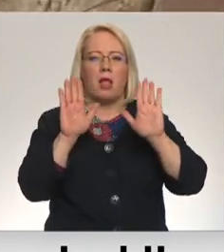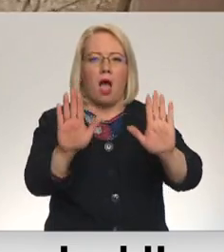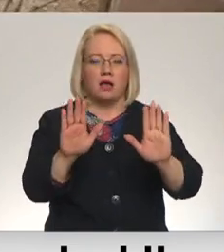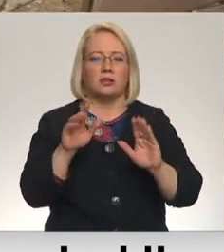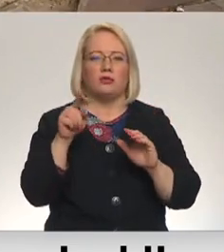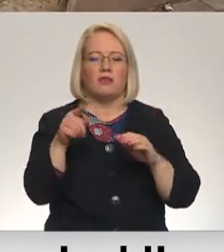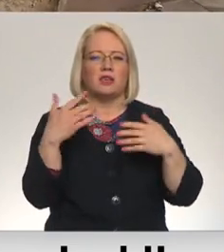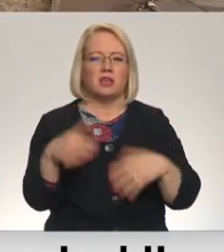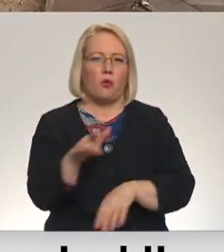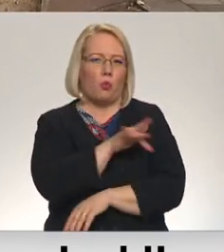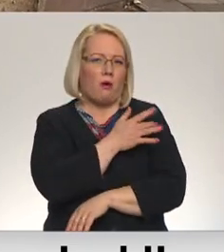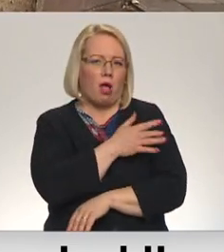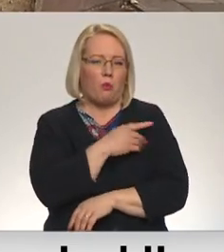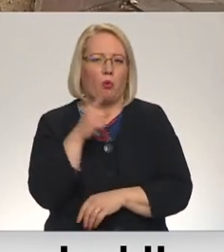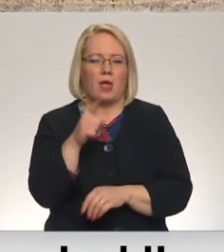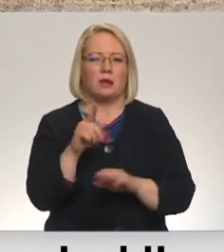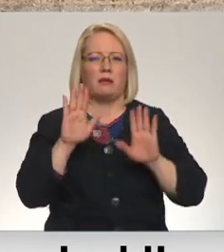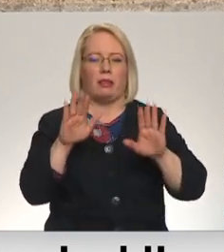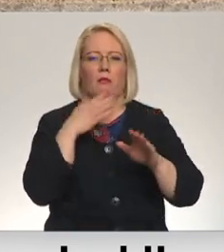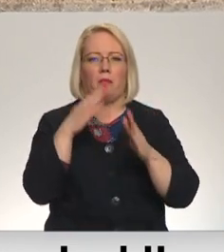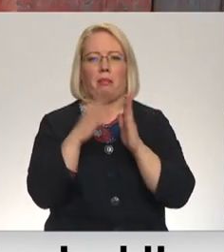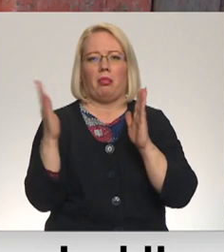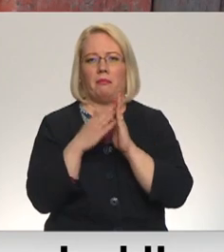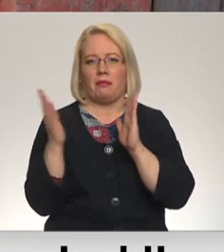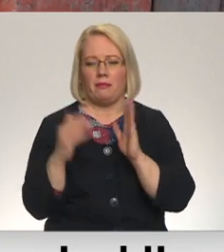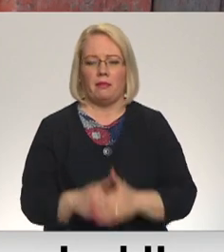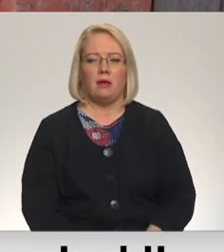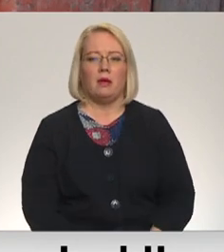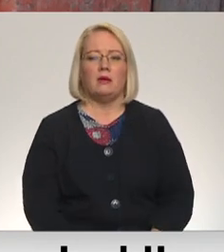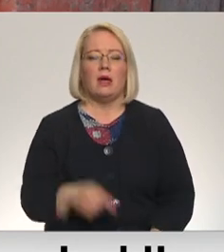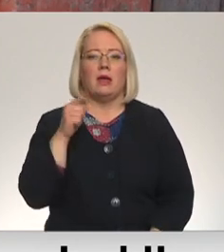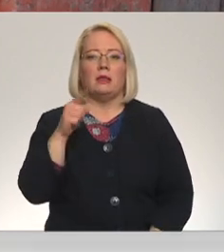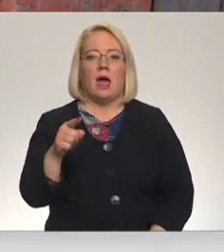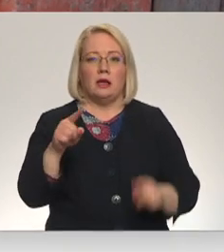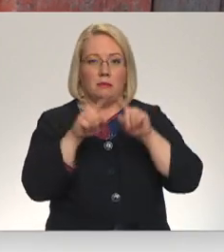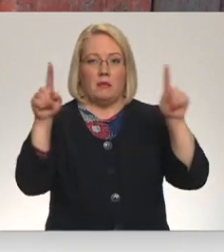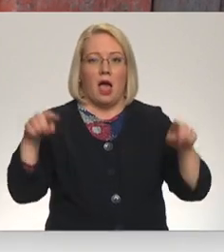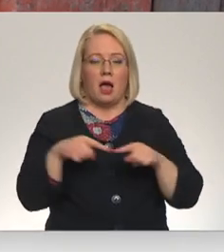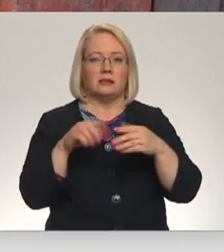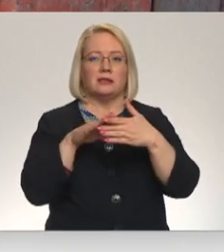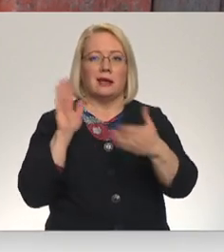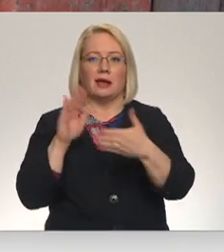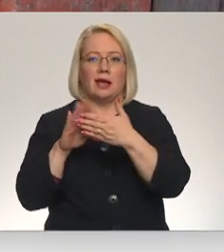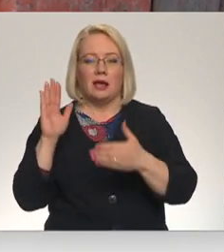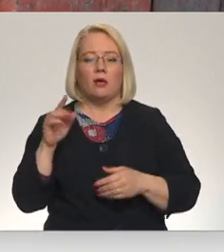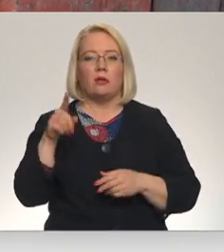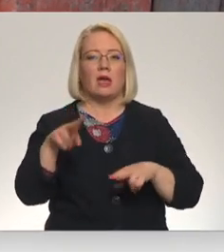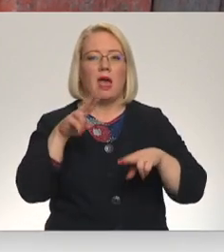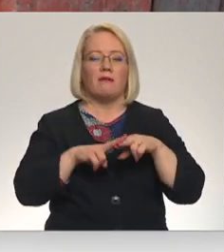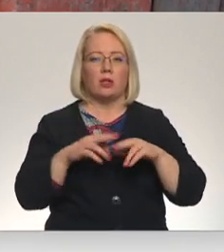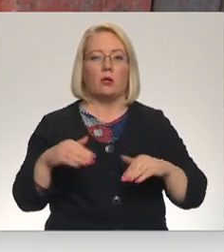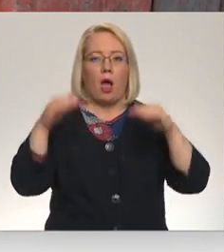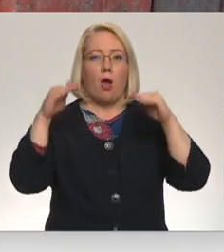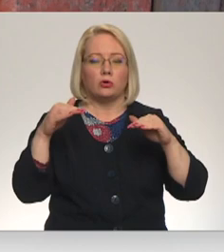nokalpojuši, un tās vairs neturis pie sienām. Šīs plāksnes krītot varbūt šajā vietā mazāk, bet tajā vietā, kur ir lielāks augstums,